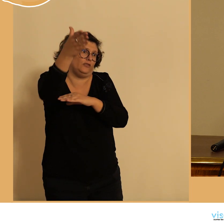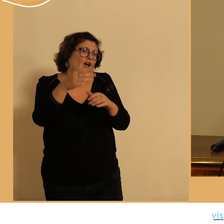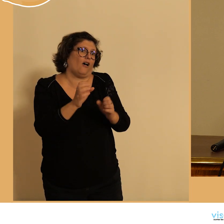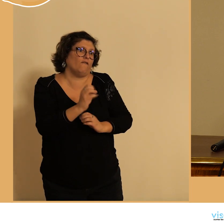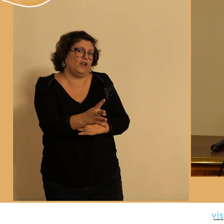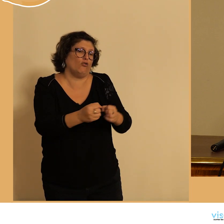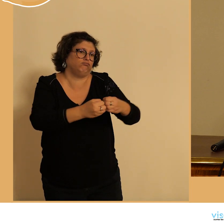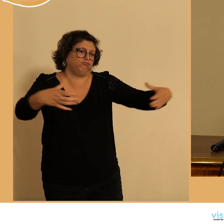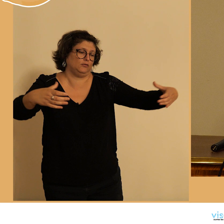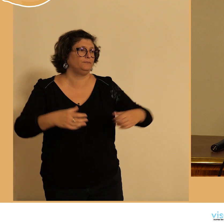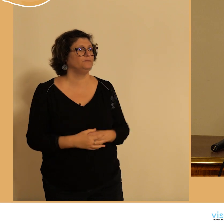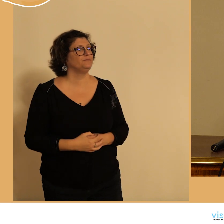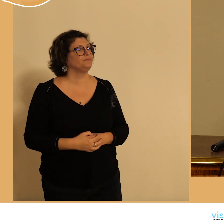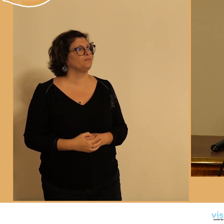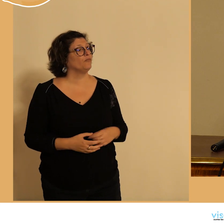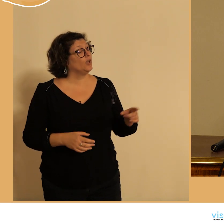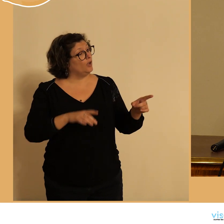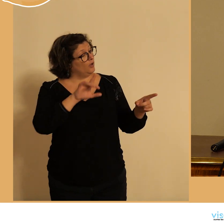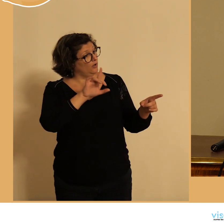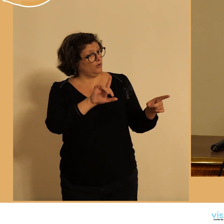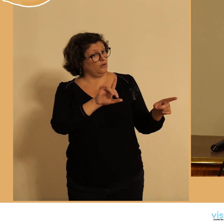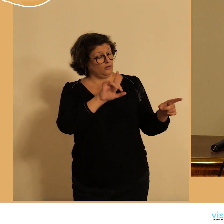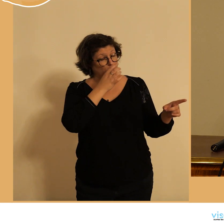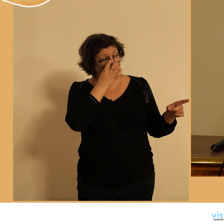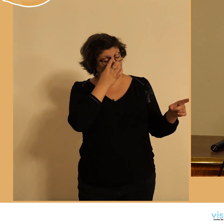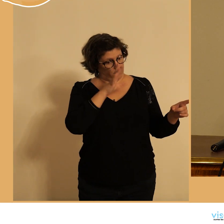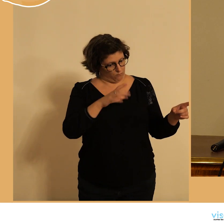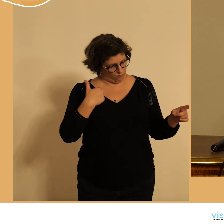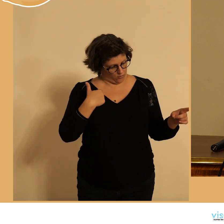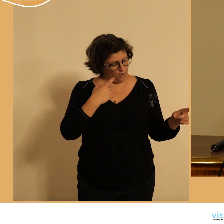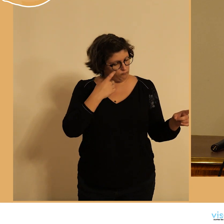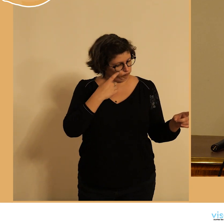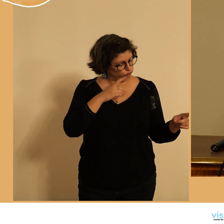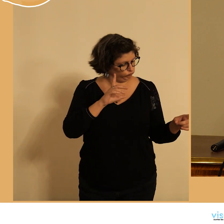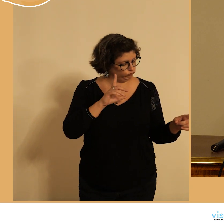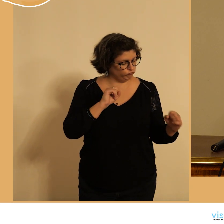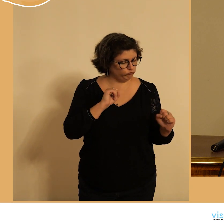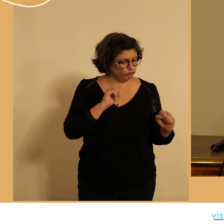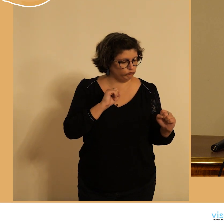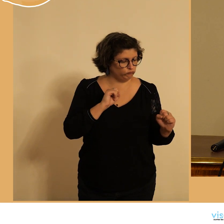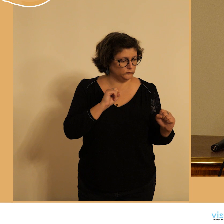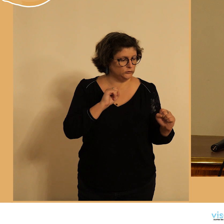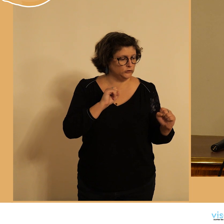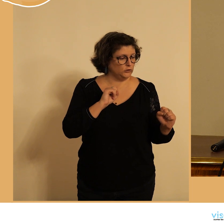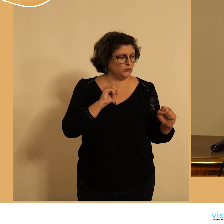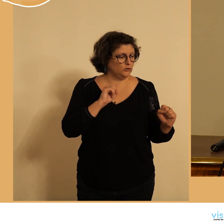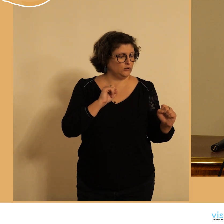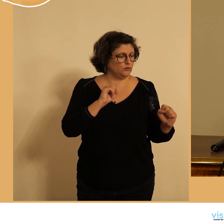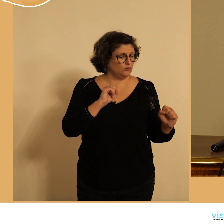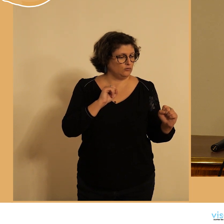en vélo c'est que je me suis rendu compte j'habite le centre et je me suis rendu compte qu